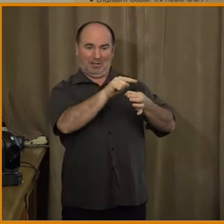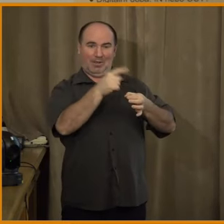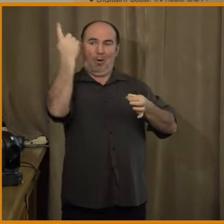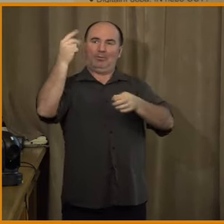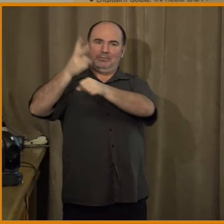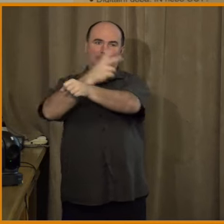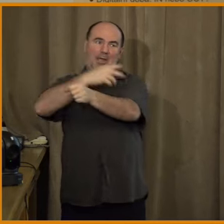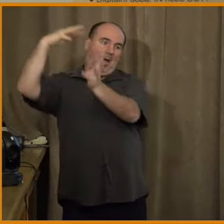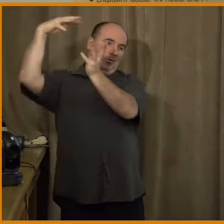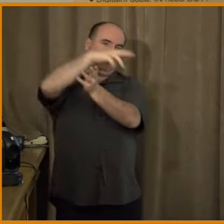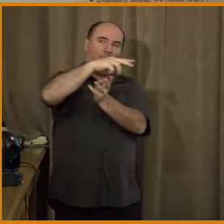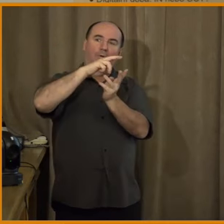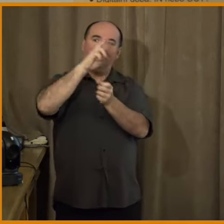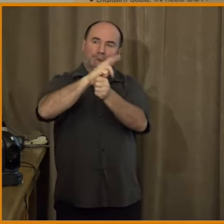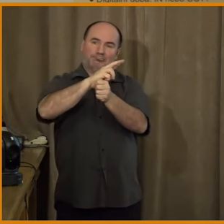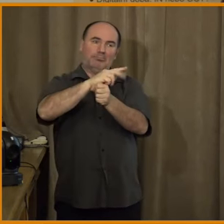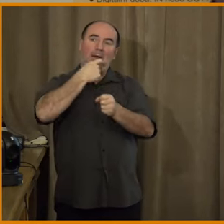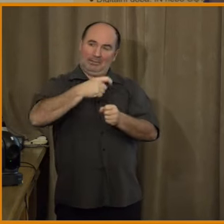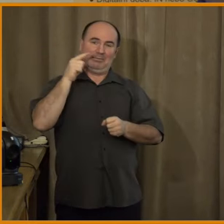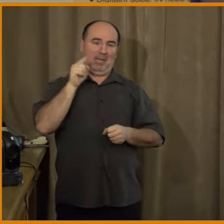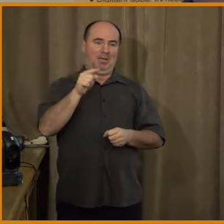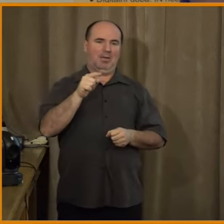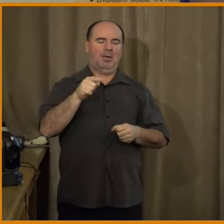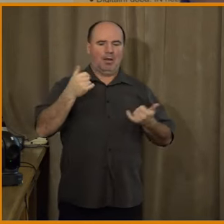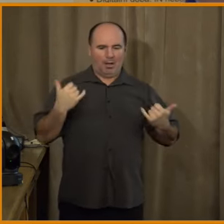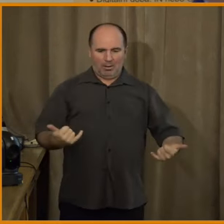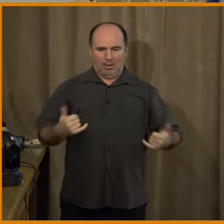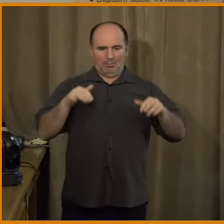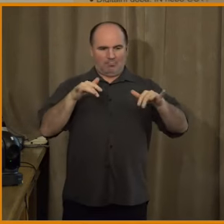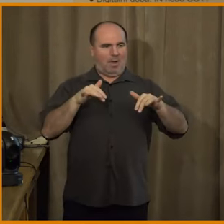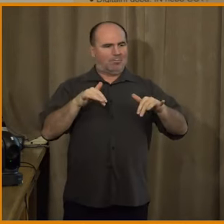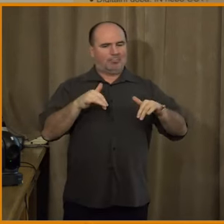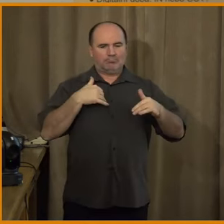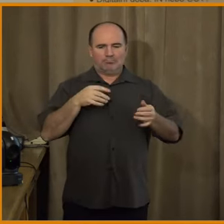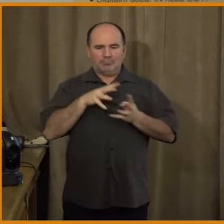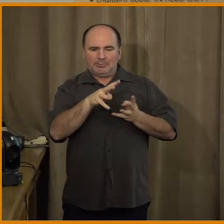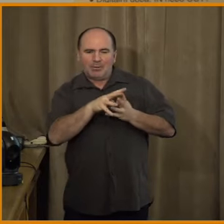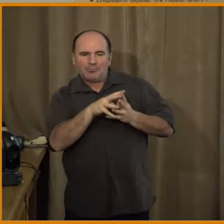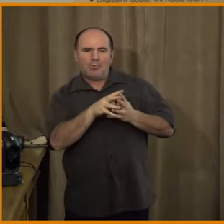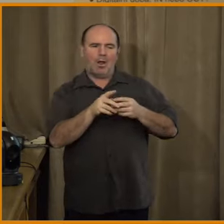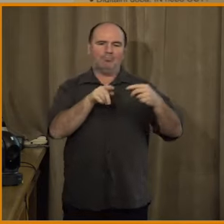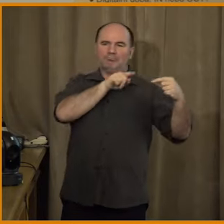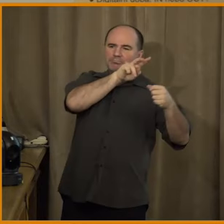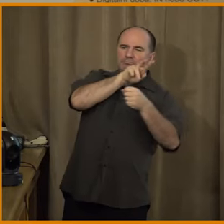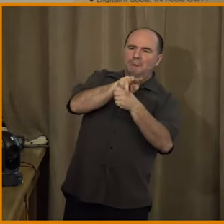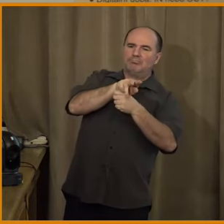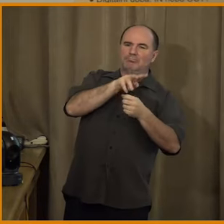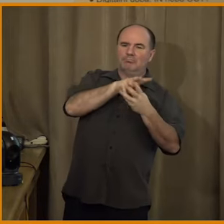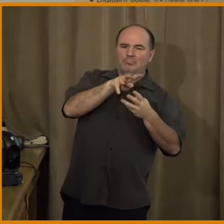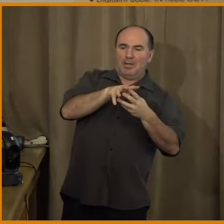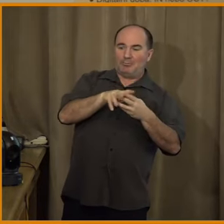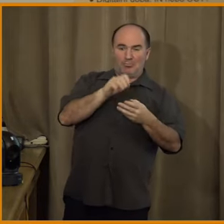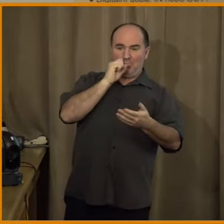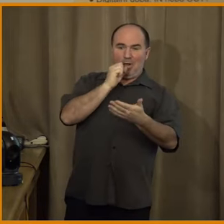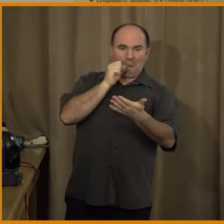státu. Zároveň tady máme jakoby ten diskurs o té cenzuře z té druhé strany, která se ve většině případů neděje,